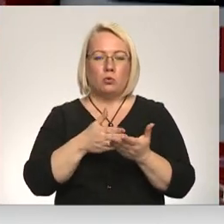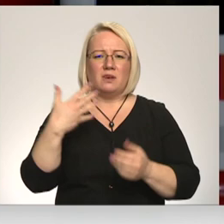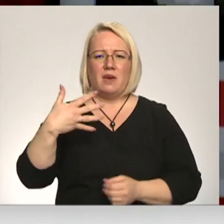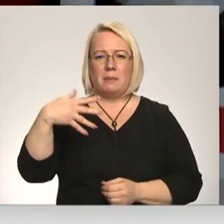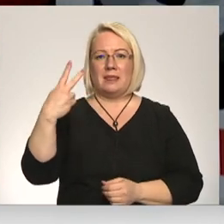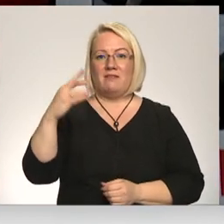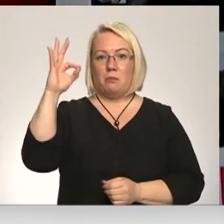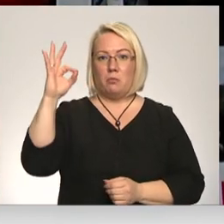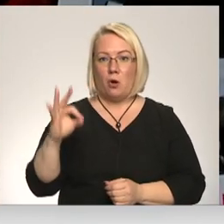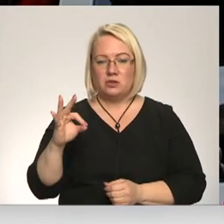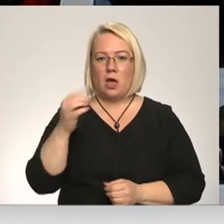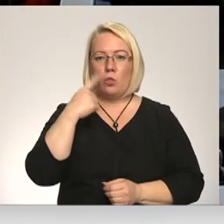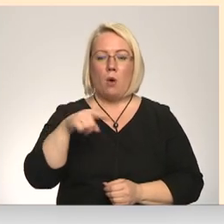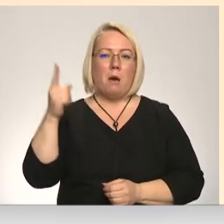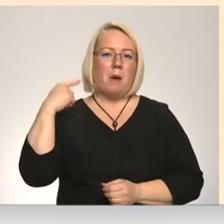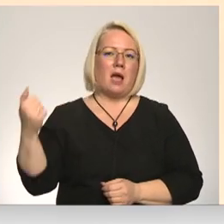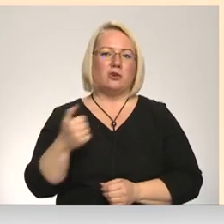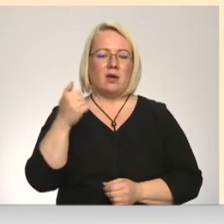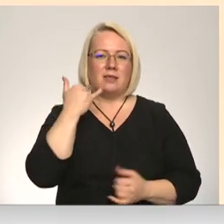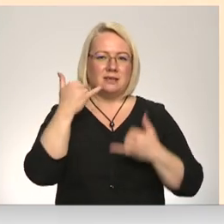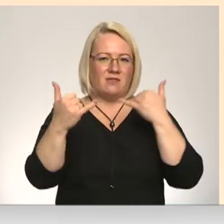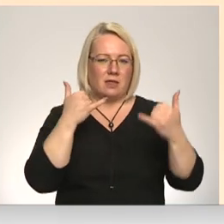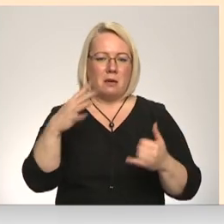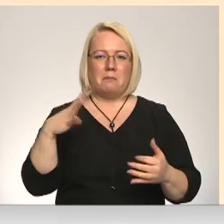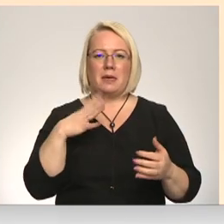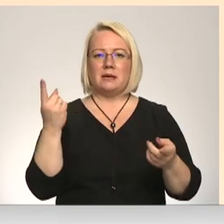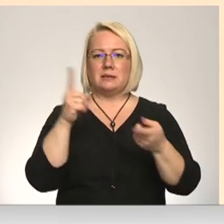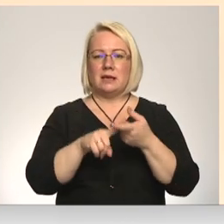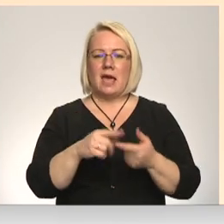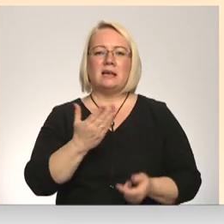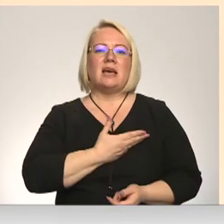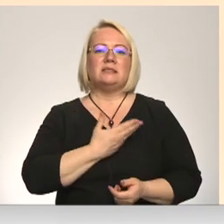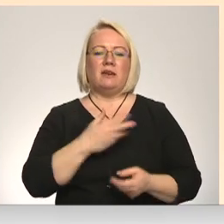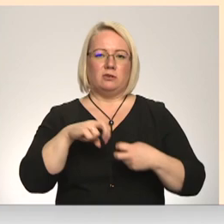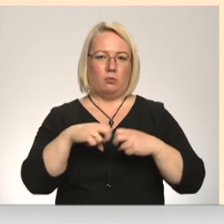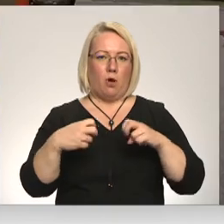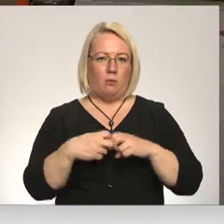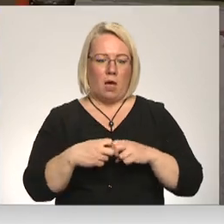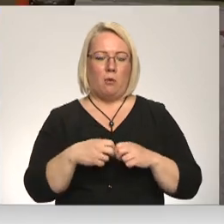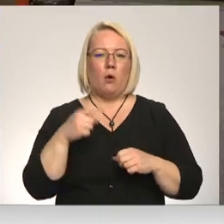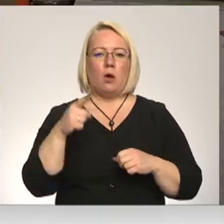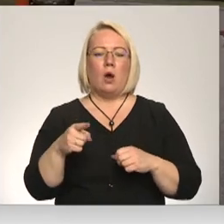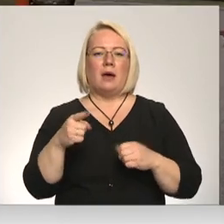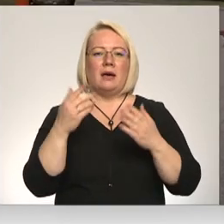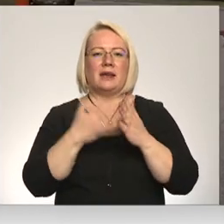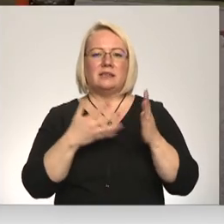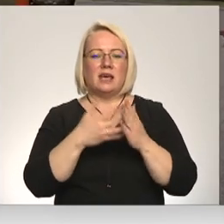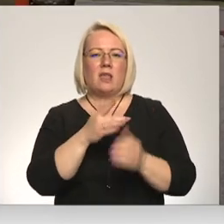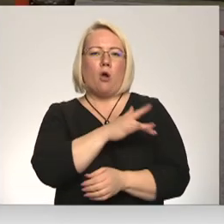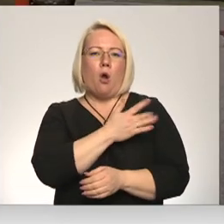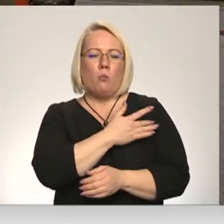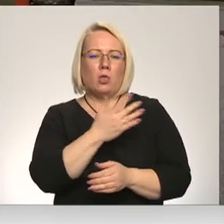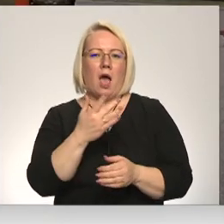62% no pērnsaņemtajiem zvaniem bija saistīti ar sadzīves problēmām, kuras risina komunālajie dienestinām,